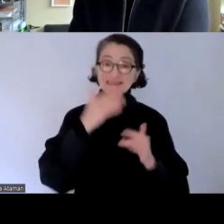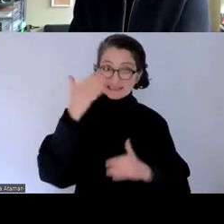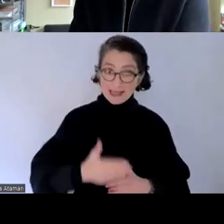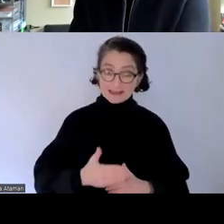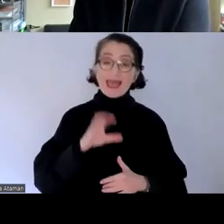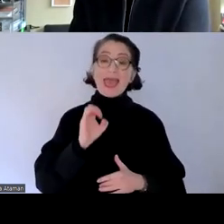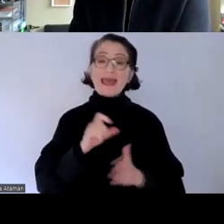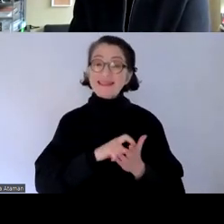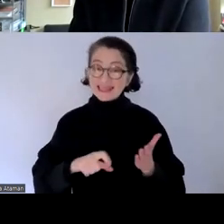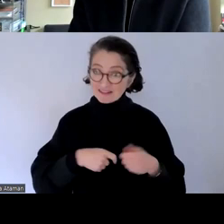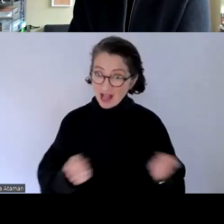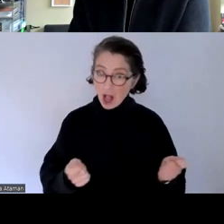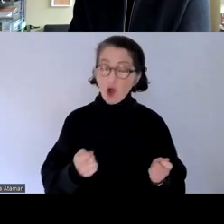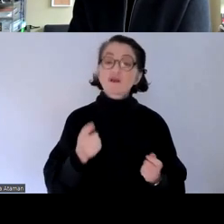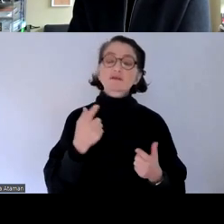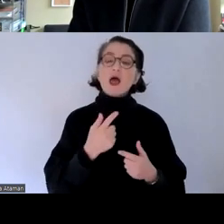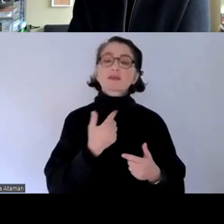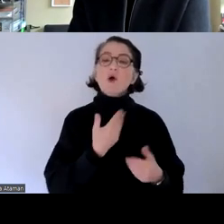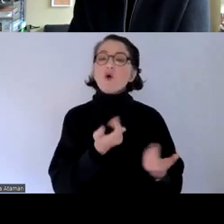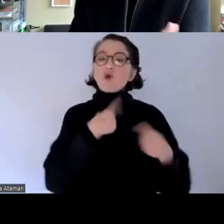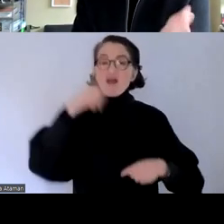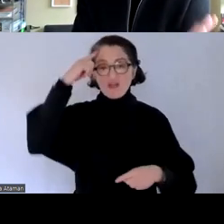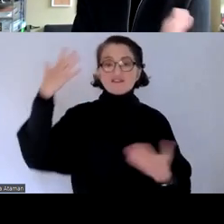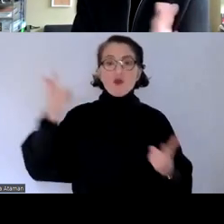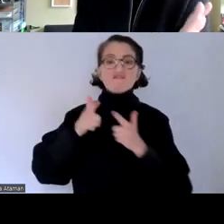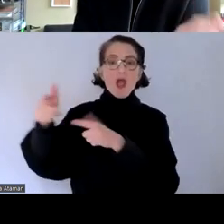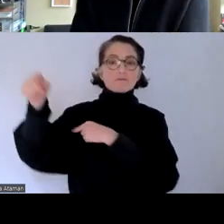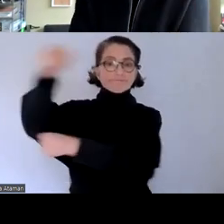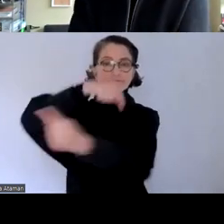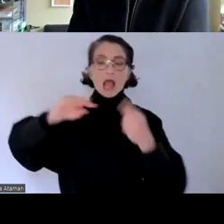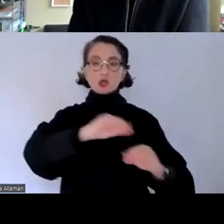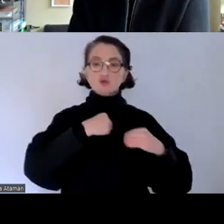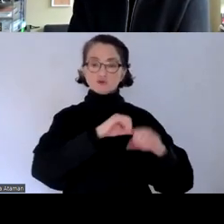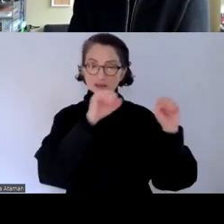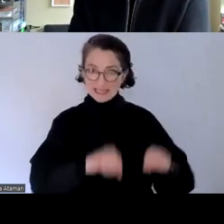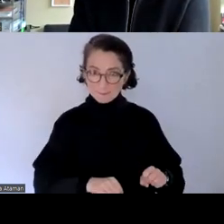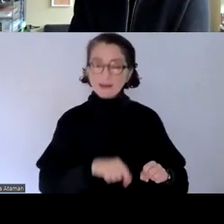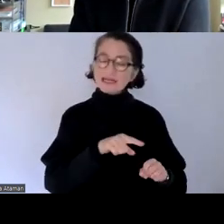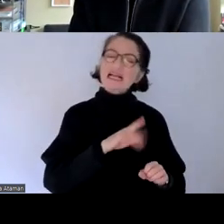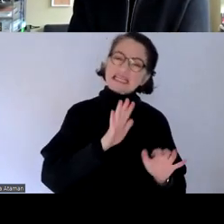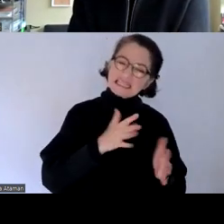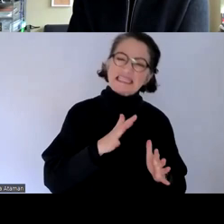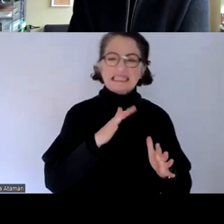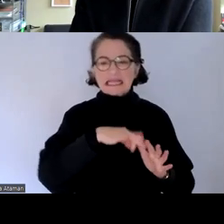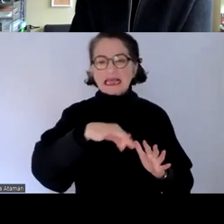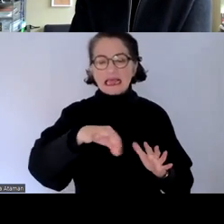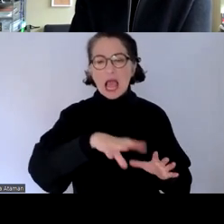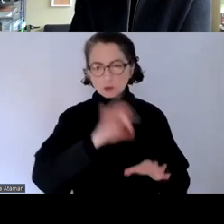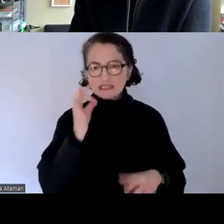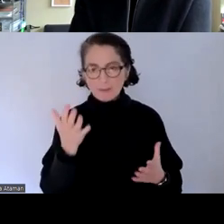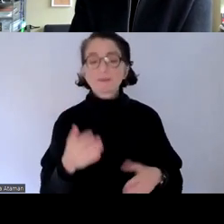auskunftssysteme und dergleichen wobei die dann teilweise auch nochmal mit ausnahmen versehen sind bei